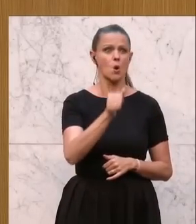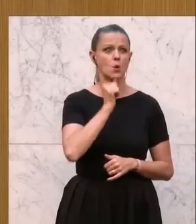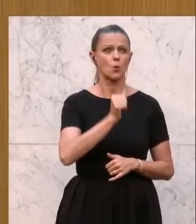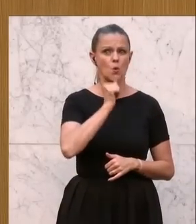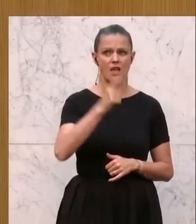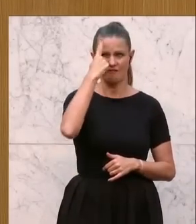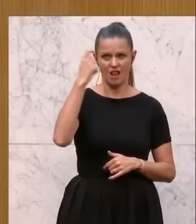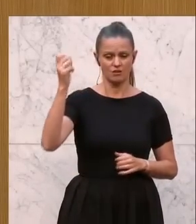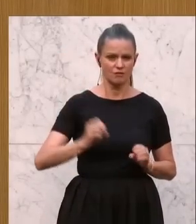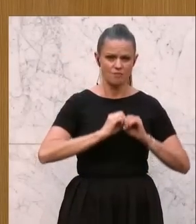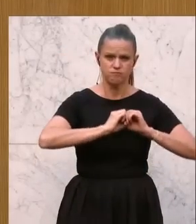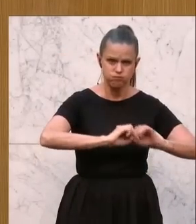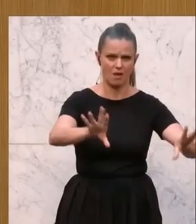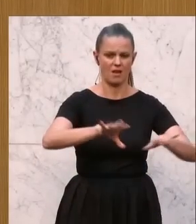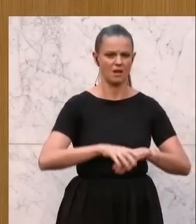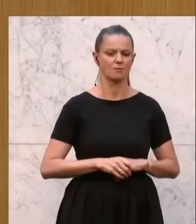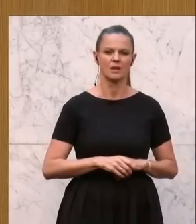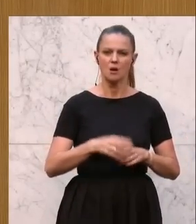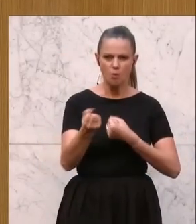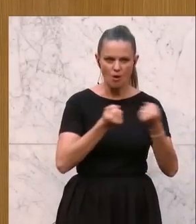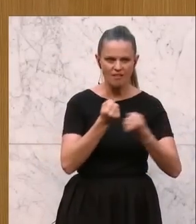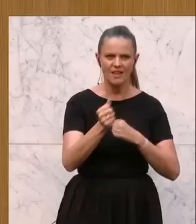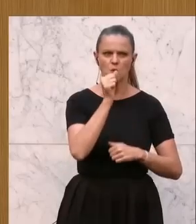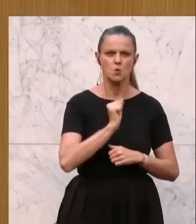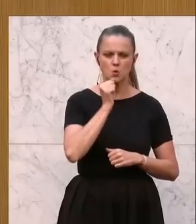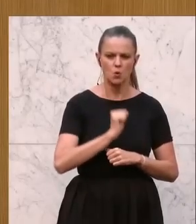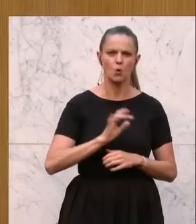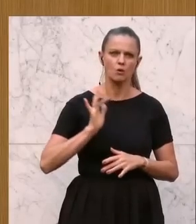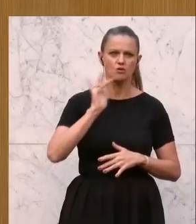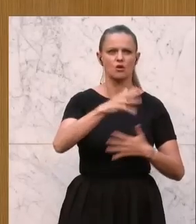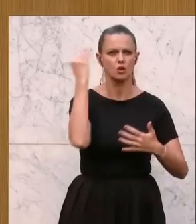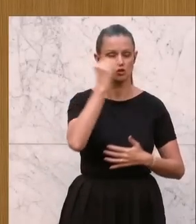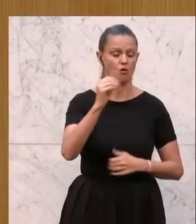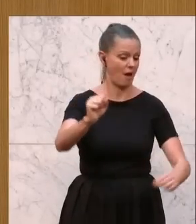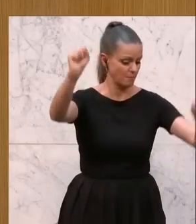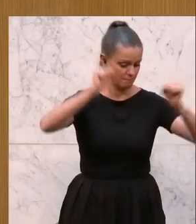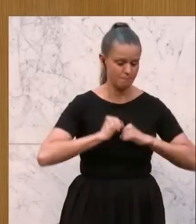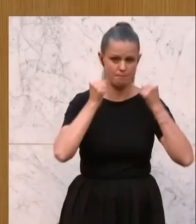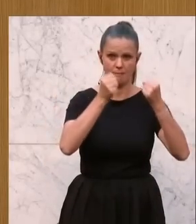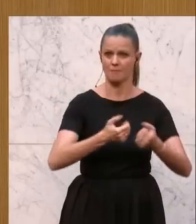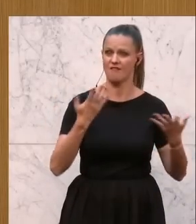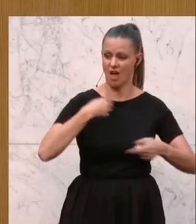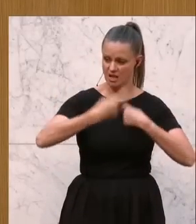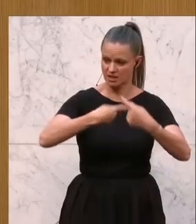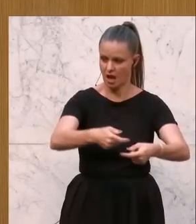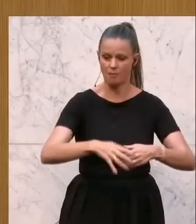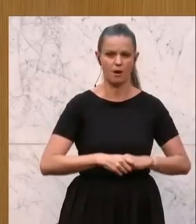Ideologie, grüne Politik in Schulen. Und das ist wirklich erschreckend, was da abläuft.